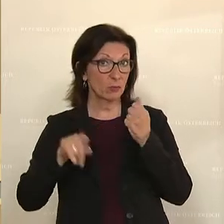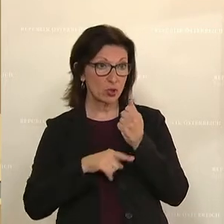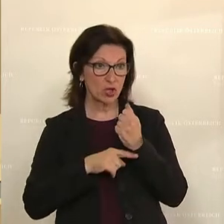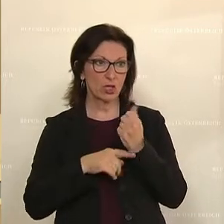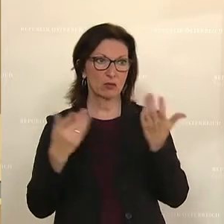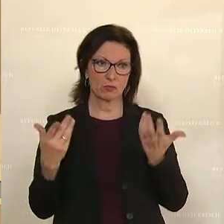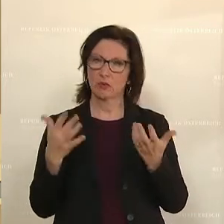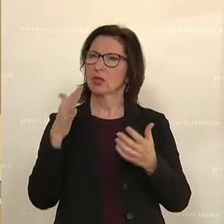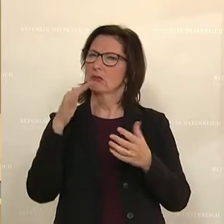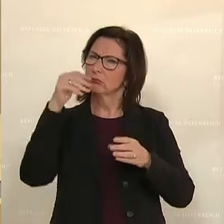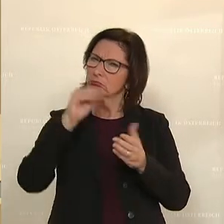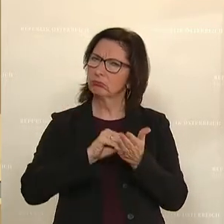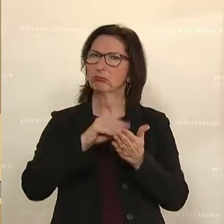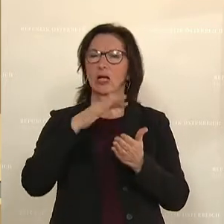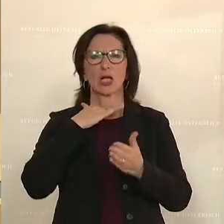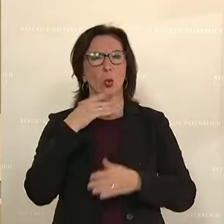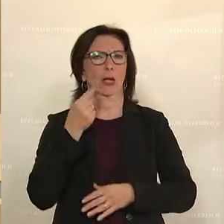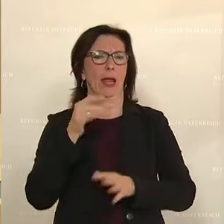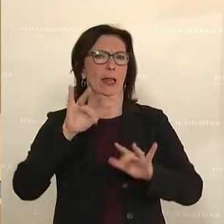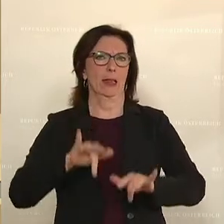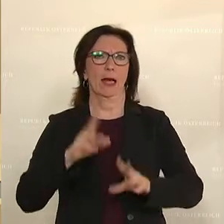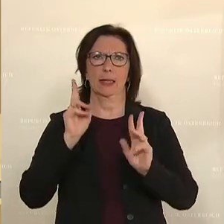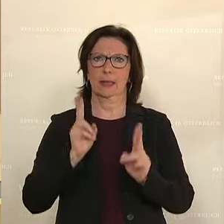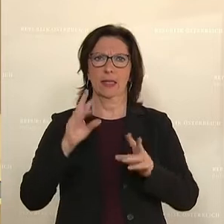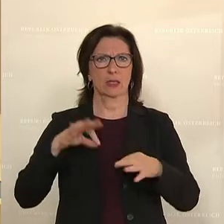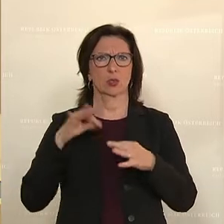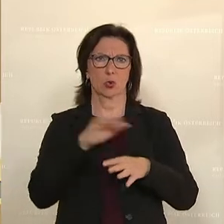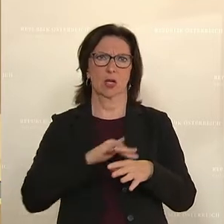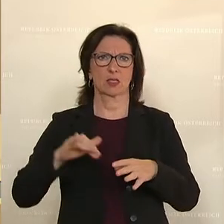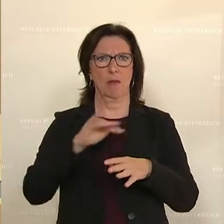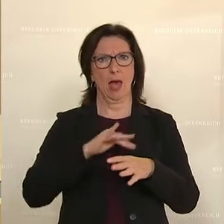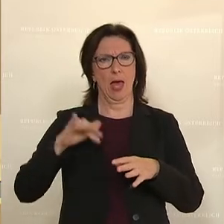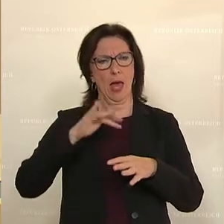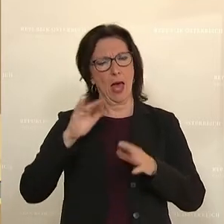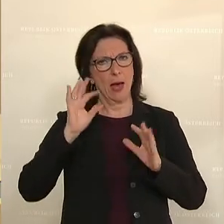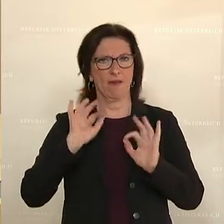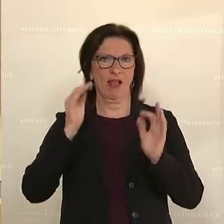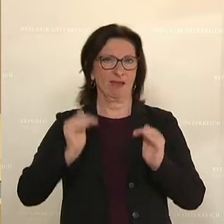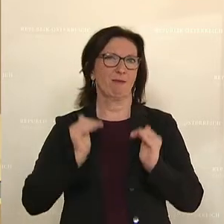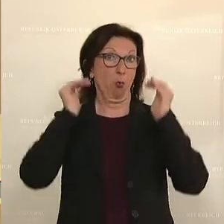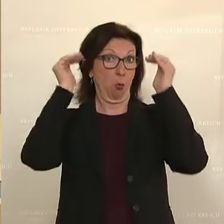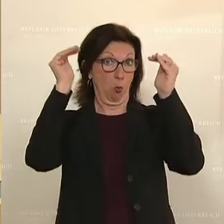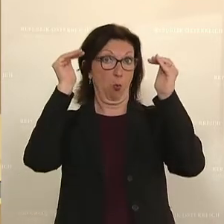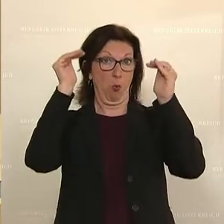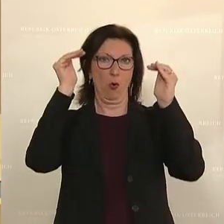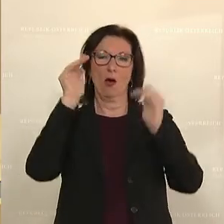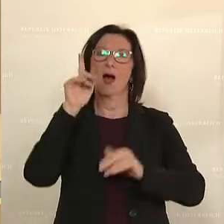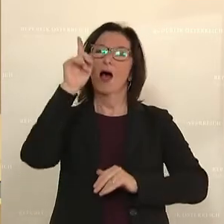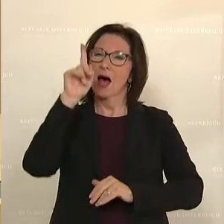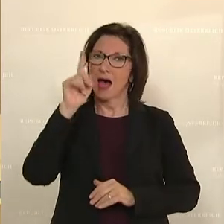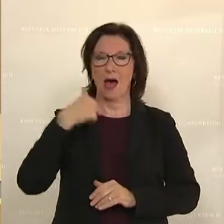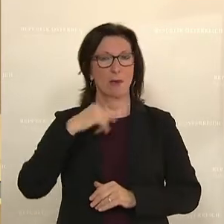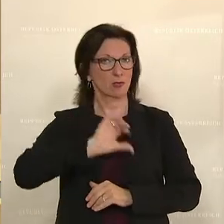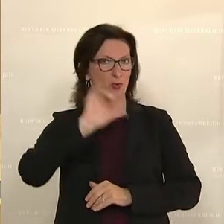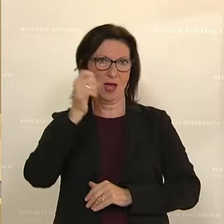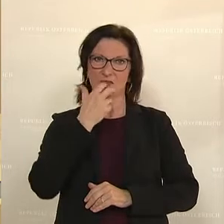ausreichend Mittel, um die hohe Qualität im Gesundheitsbereich sicherzustellen. Ich möchte aber in die Spitze stellen ein Danke an die vielen